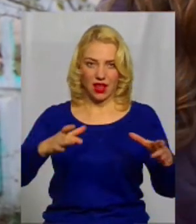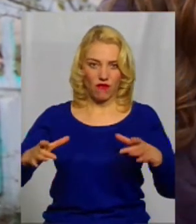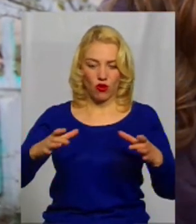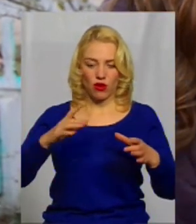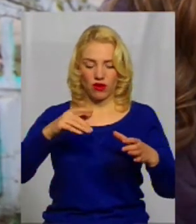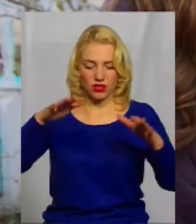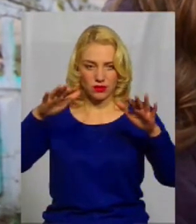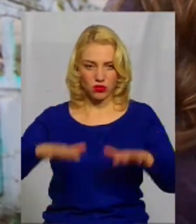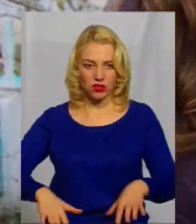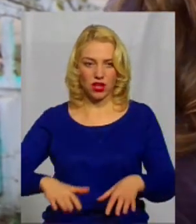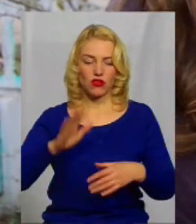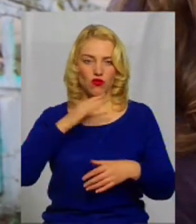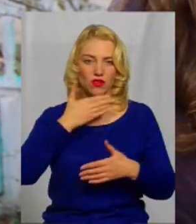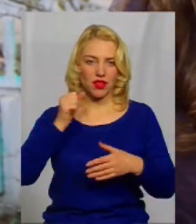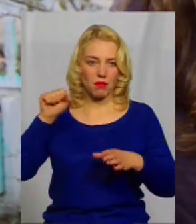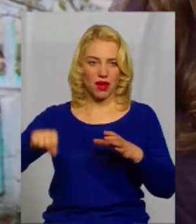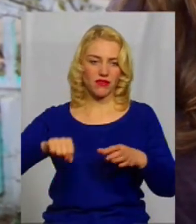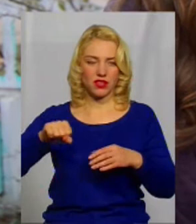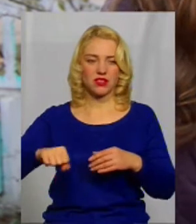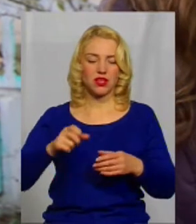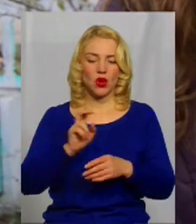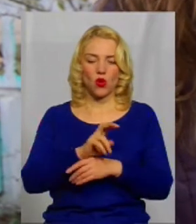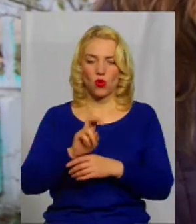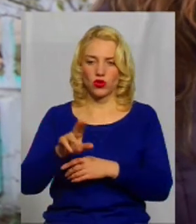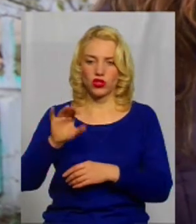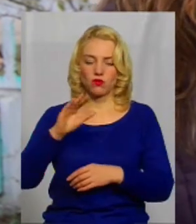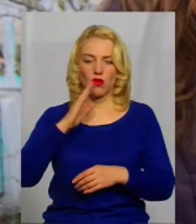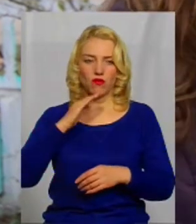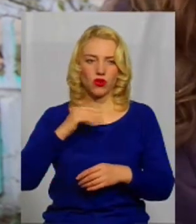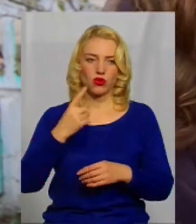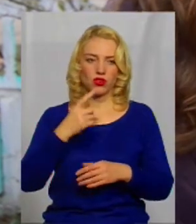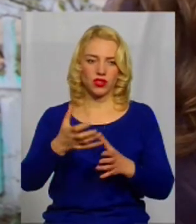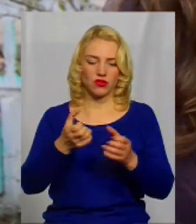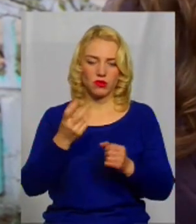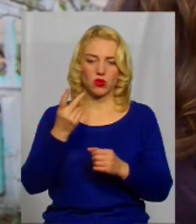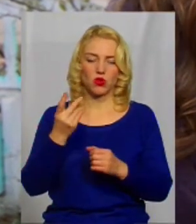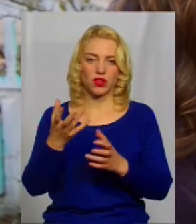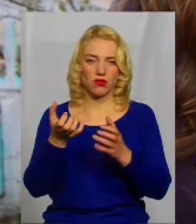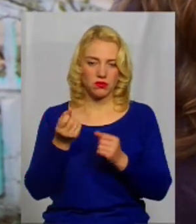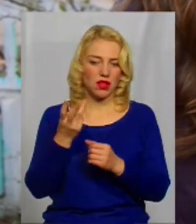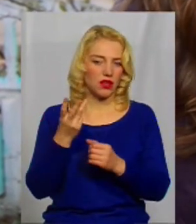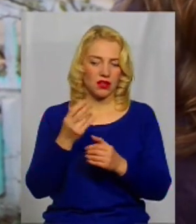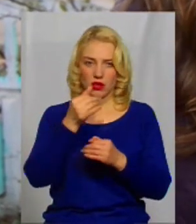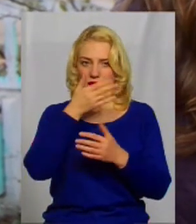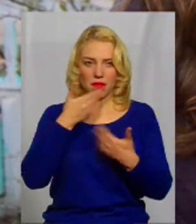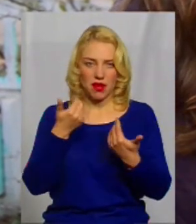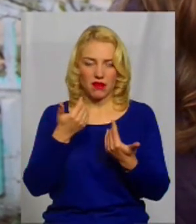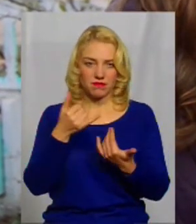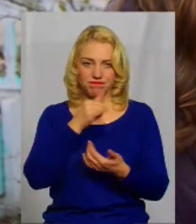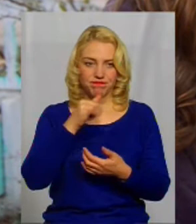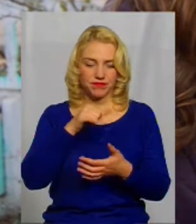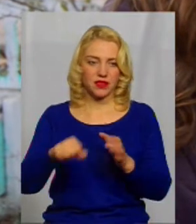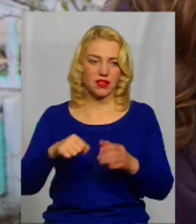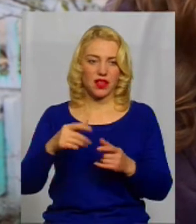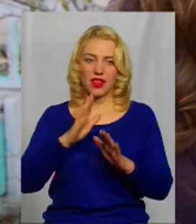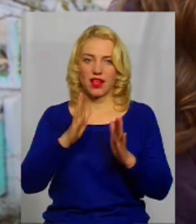в Криницях, ходиш по воду, один, другий візьме, в третьому вже води немає. Це не тільки в нас по вулиці, це по